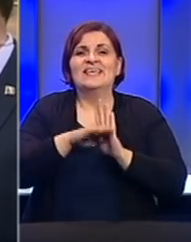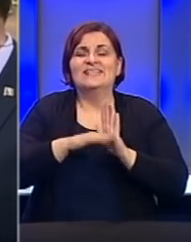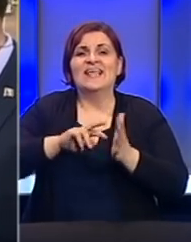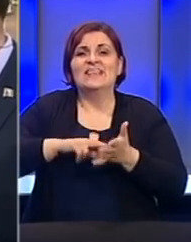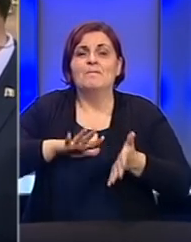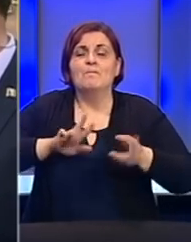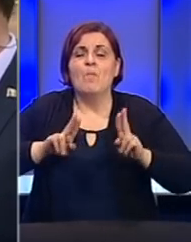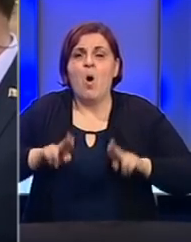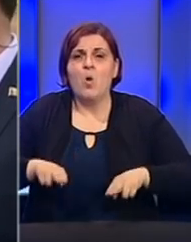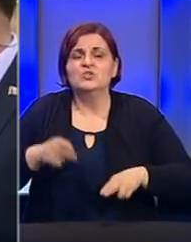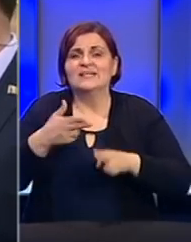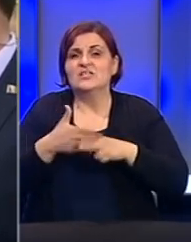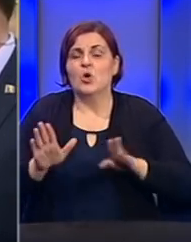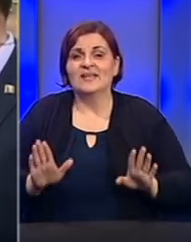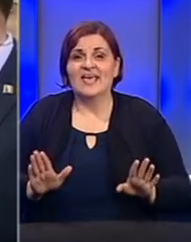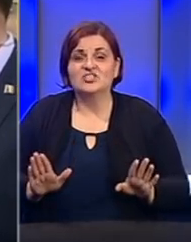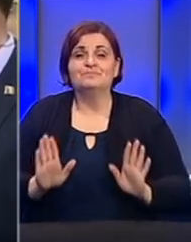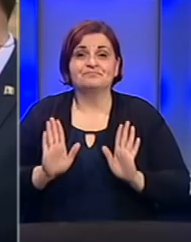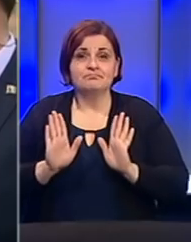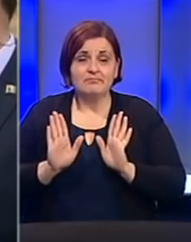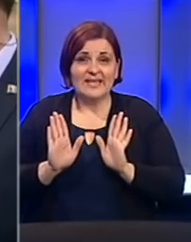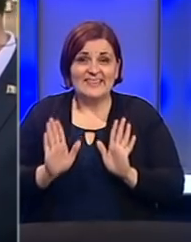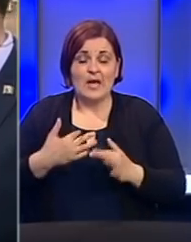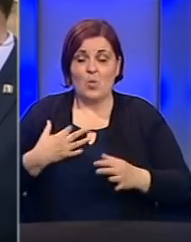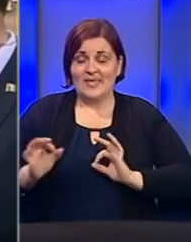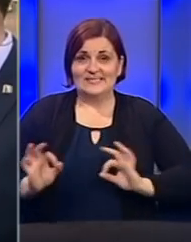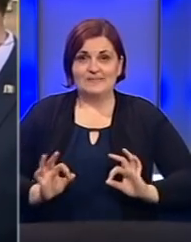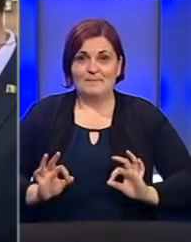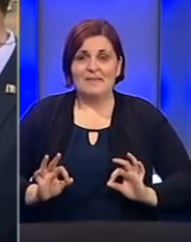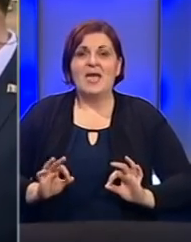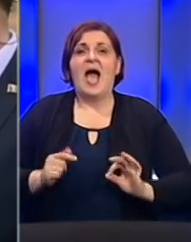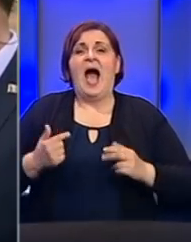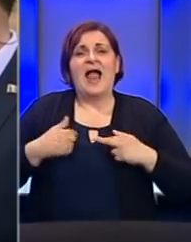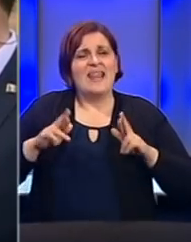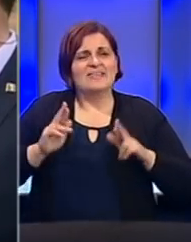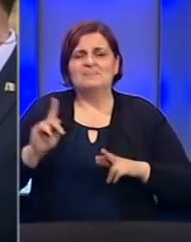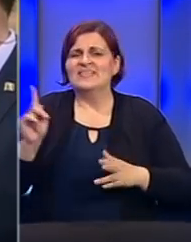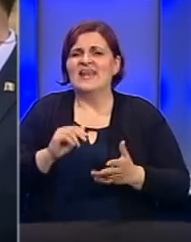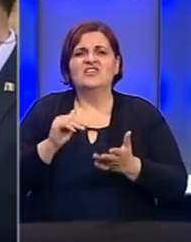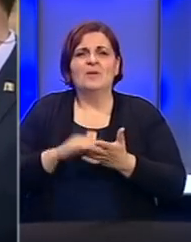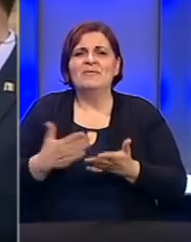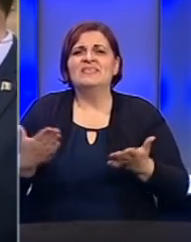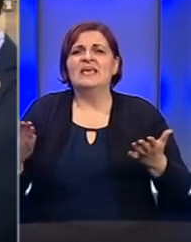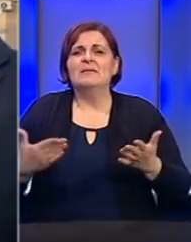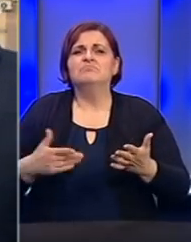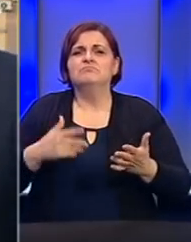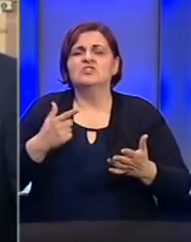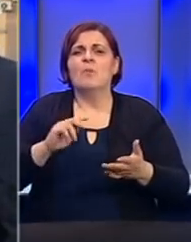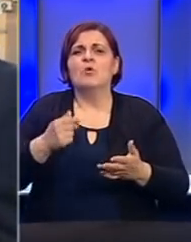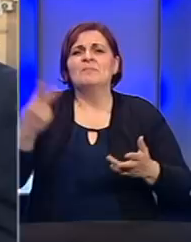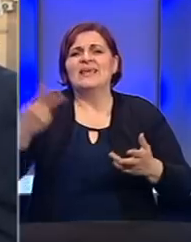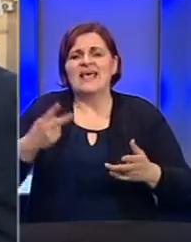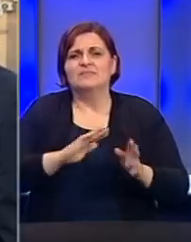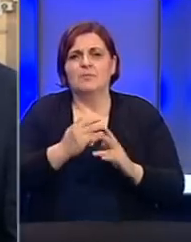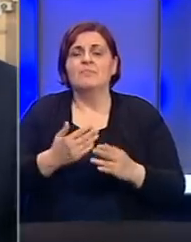tenčke predpostavke da se to riješi, tako da smo spremni čak i na to, a ja se nadam da nećemo imati potrebe za tim aktivnostima. Hvala vam